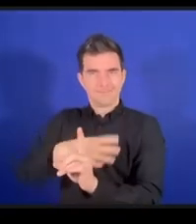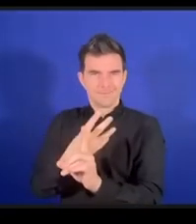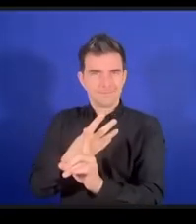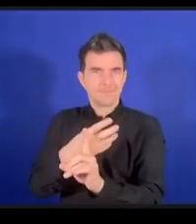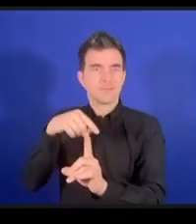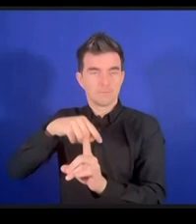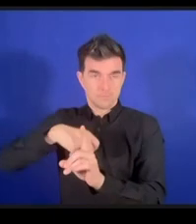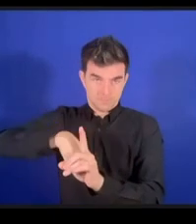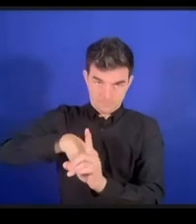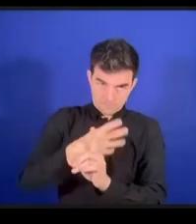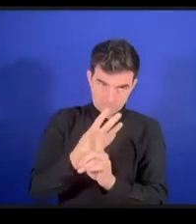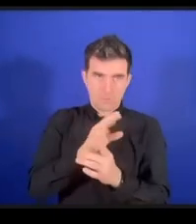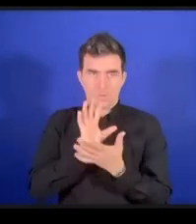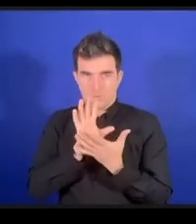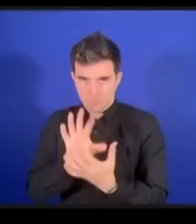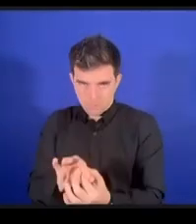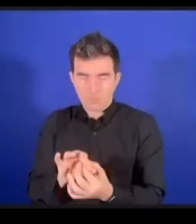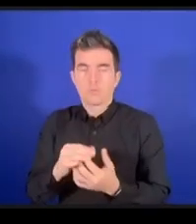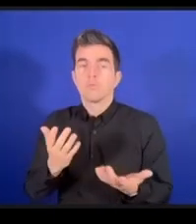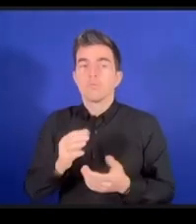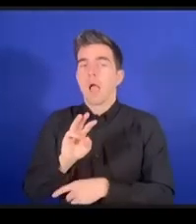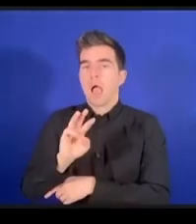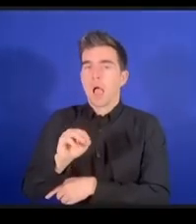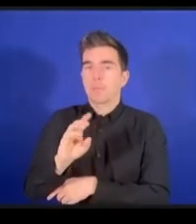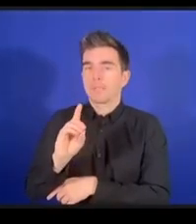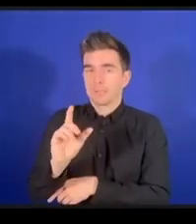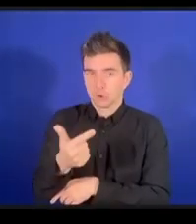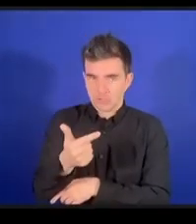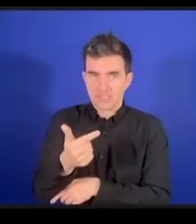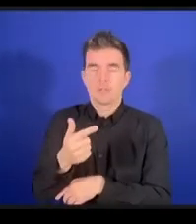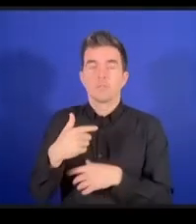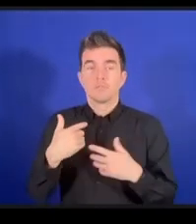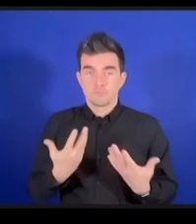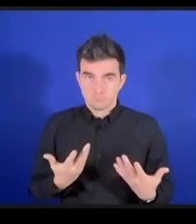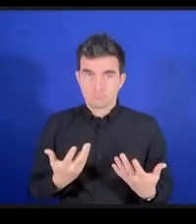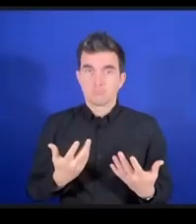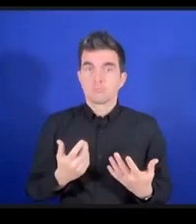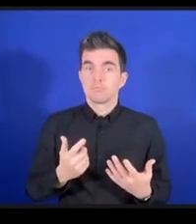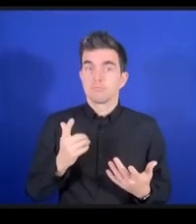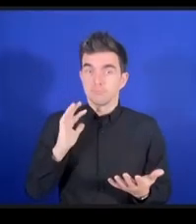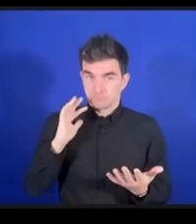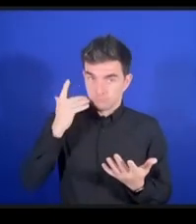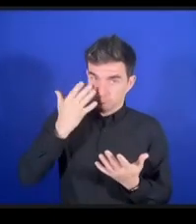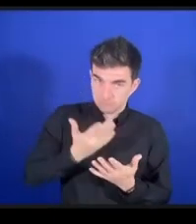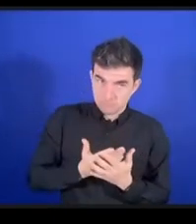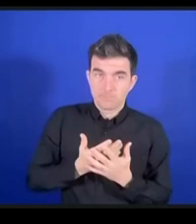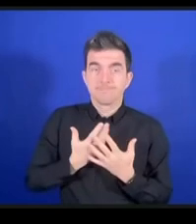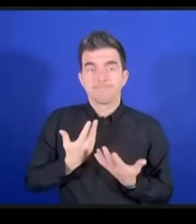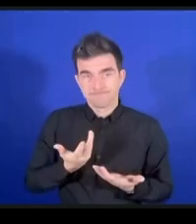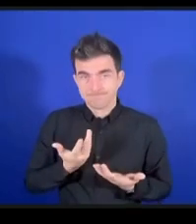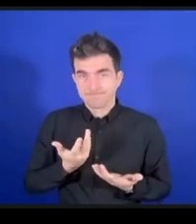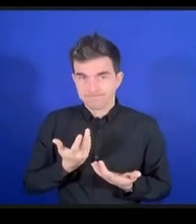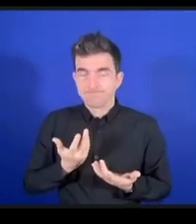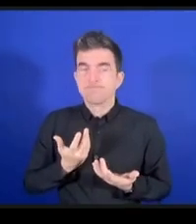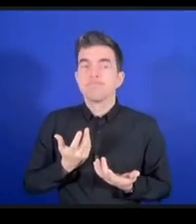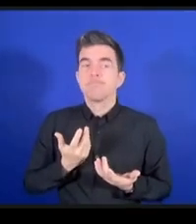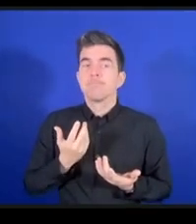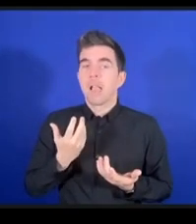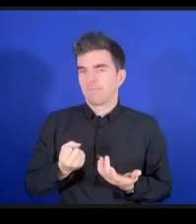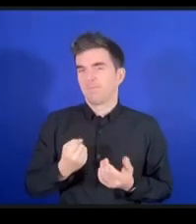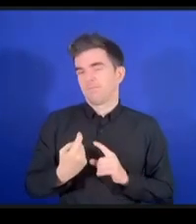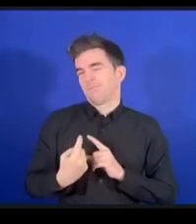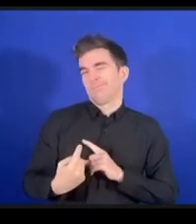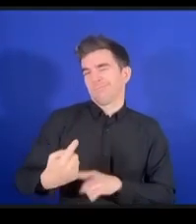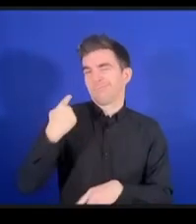残念ながらMDGの中にはキーインディケーターつまり障害を持った方々につ